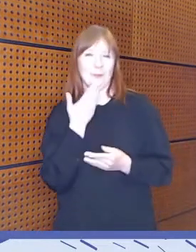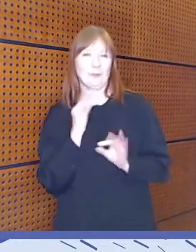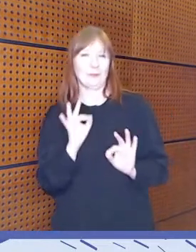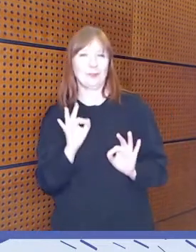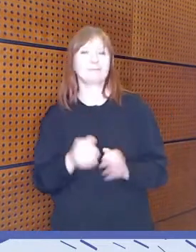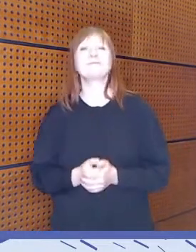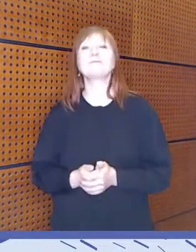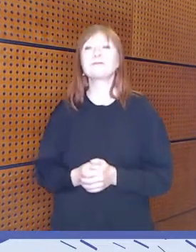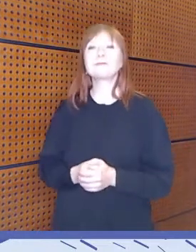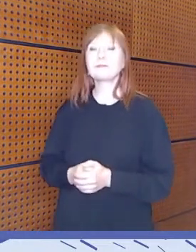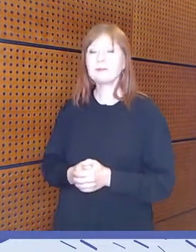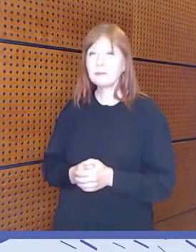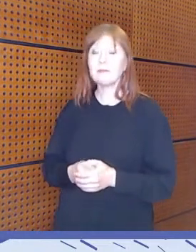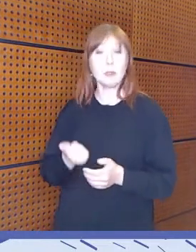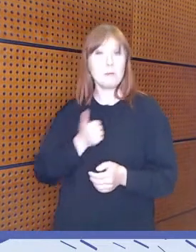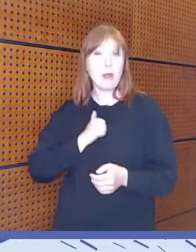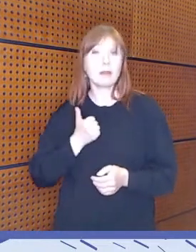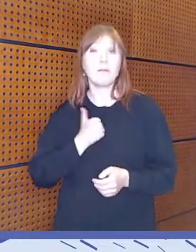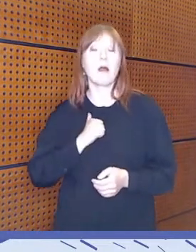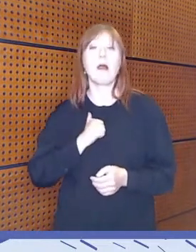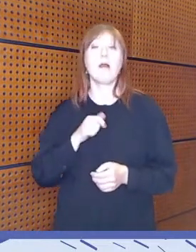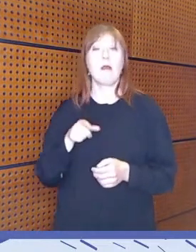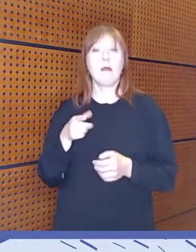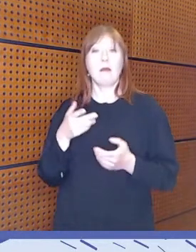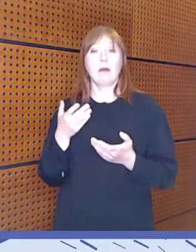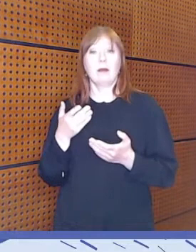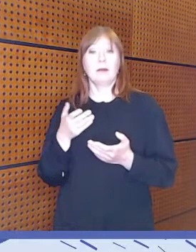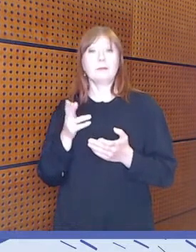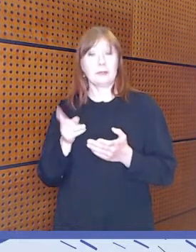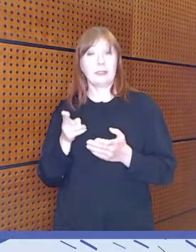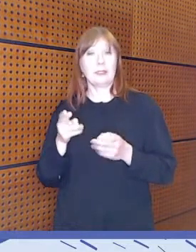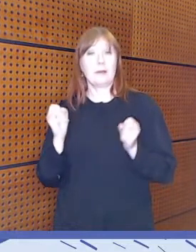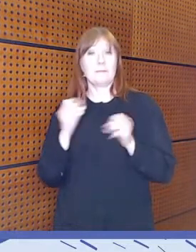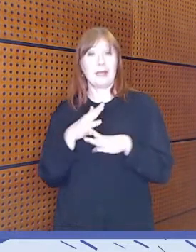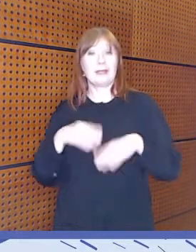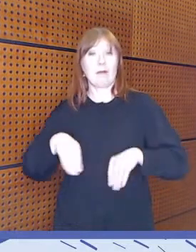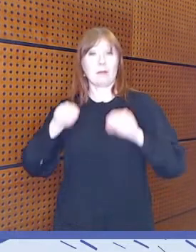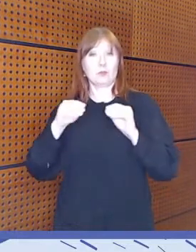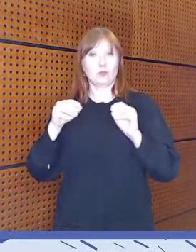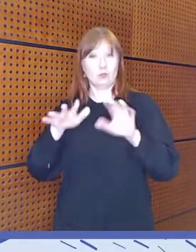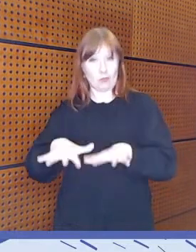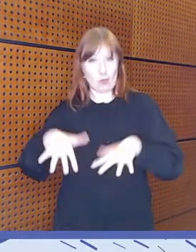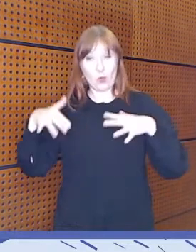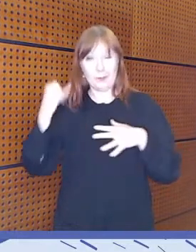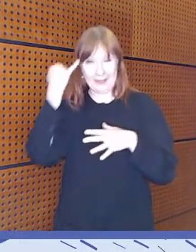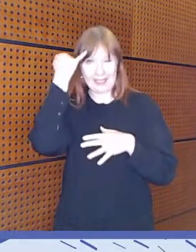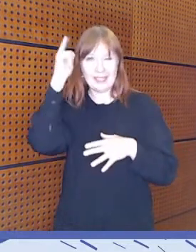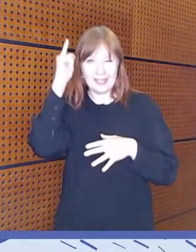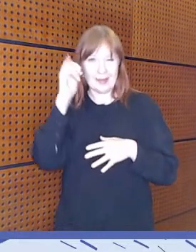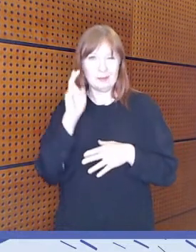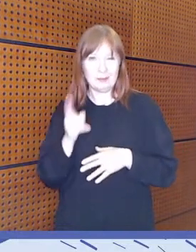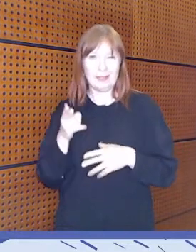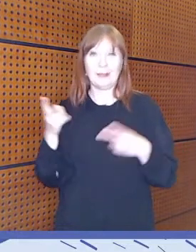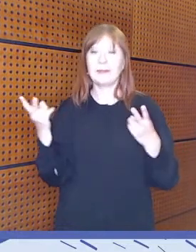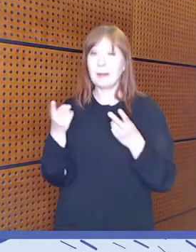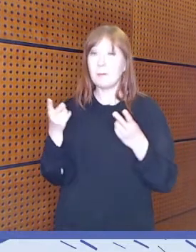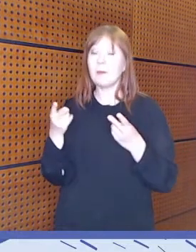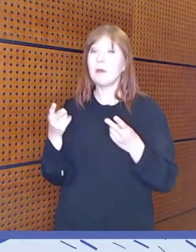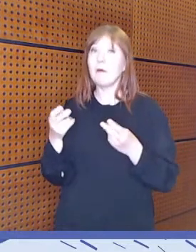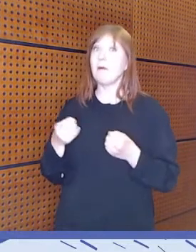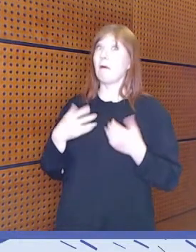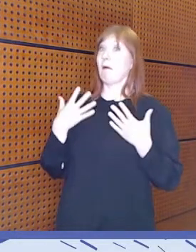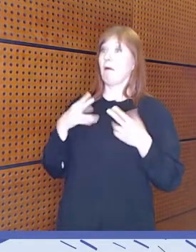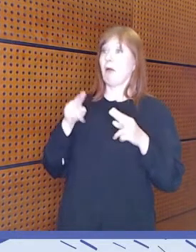Joo, mahtavaa. Tämähän on yksi tämän median vastustusfoorumin idea ja ajatus juurikin tällainen, että syntyy